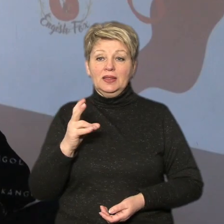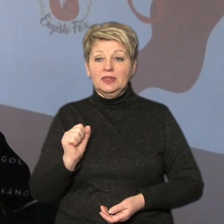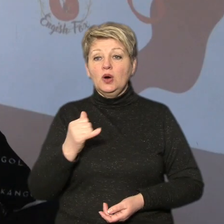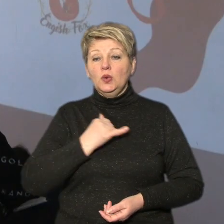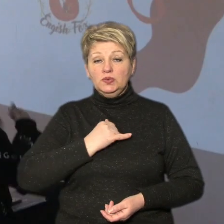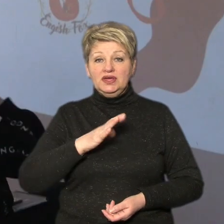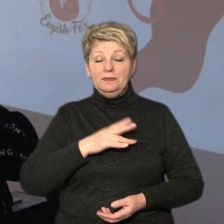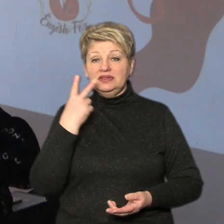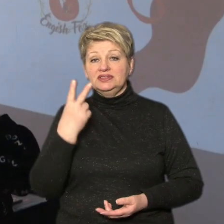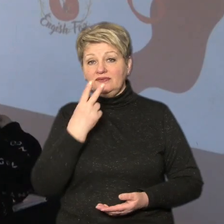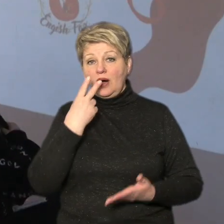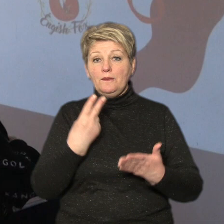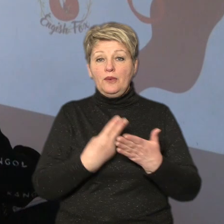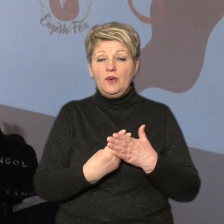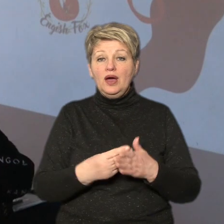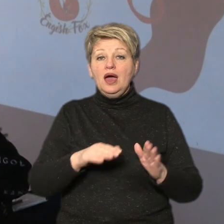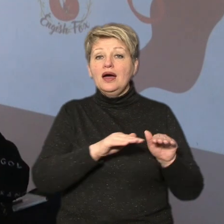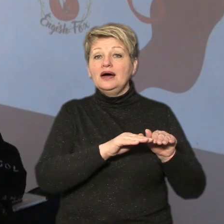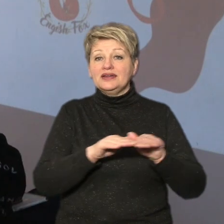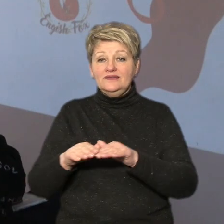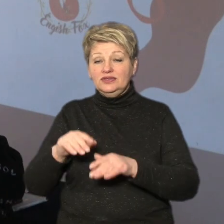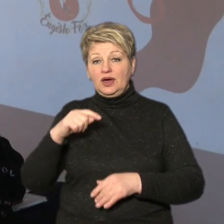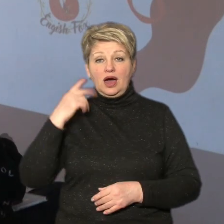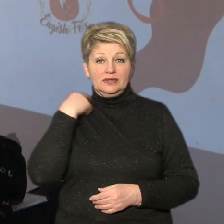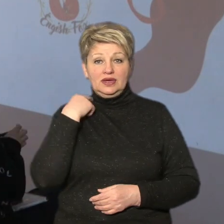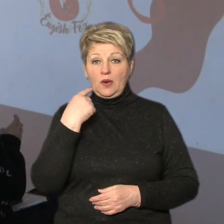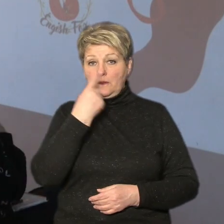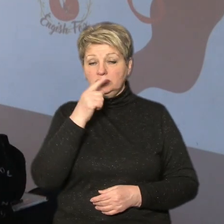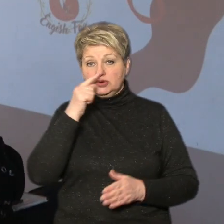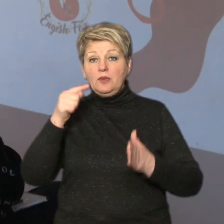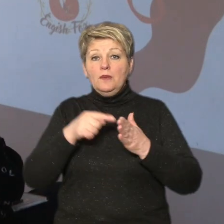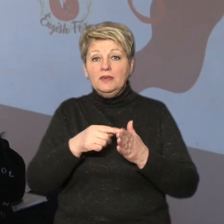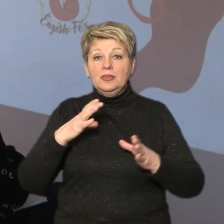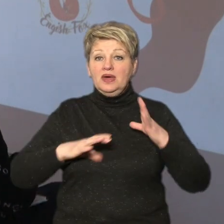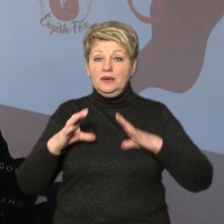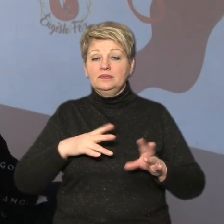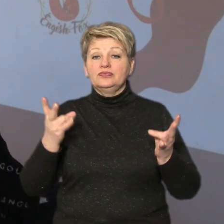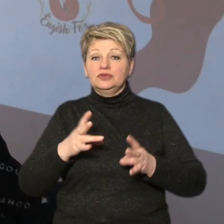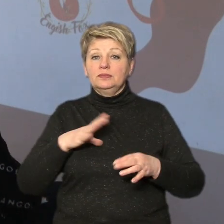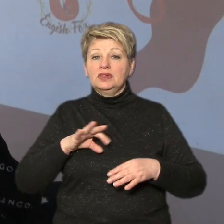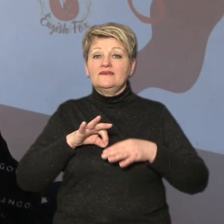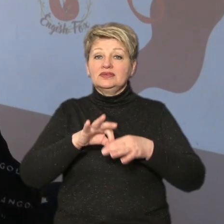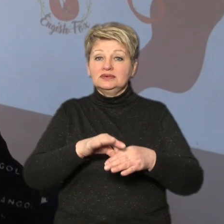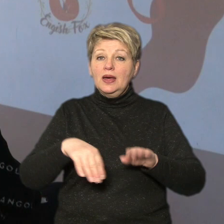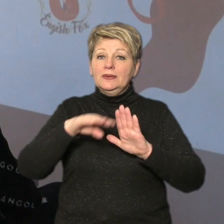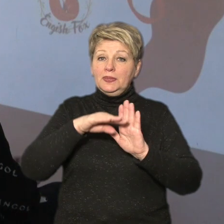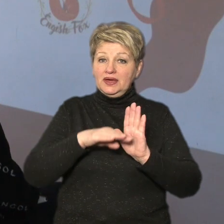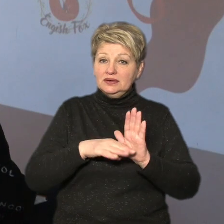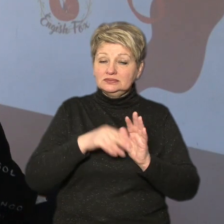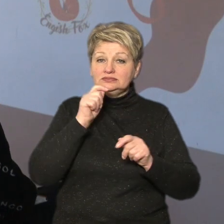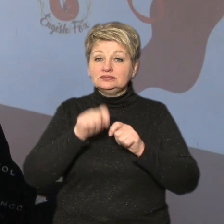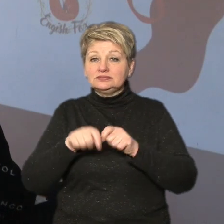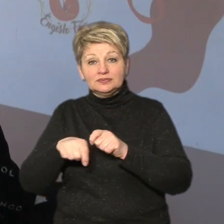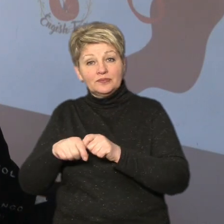нас було два показника рівень англійської мови. Для того, щоб потрапити на цей курс, потрібно було пройти тест з рівня